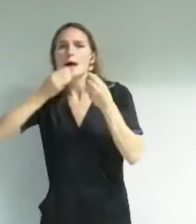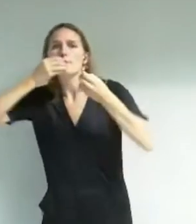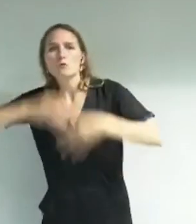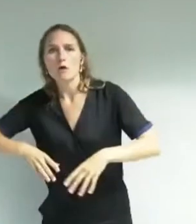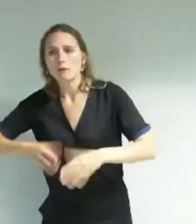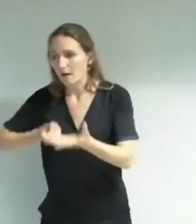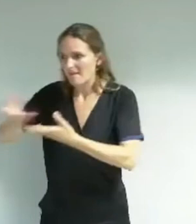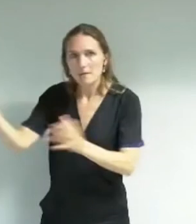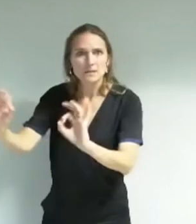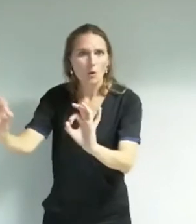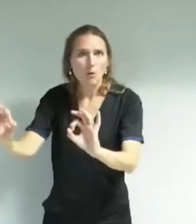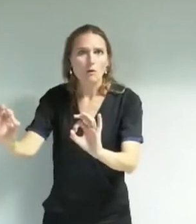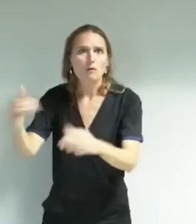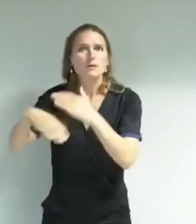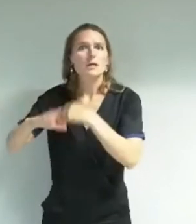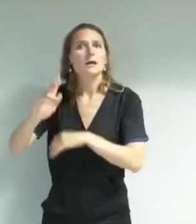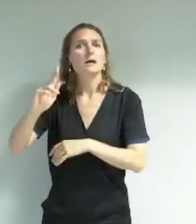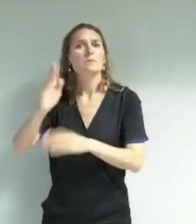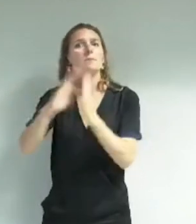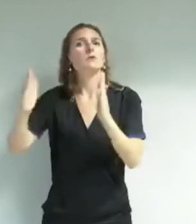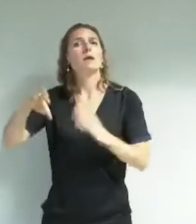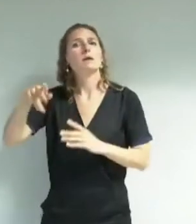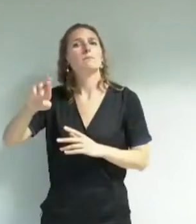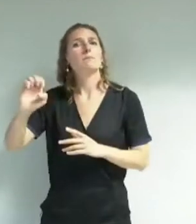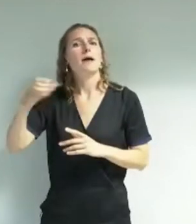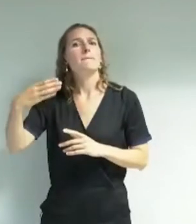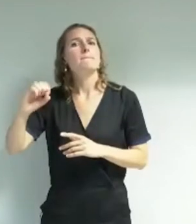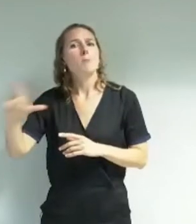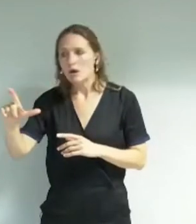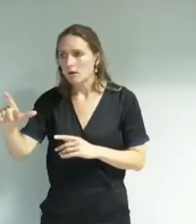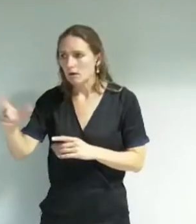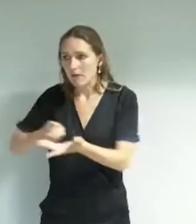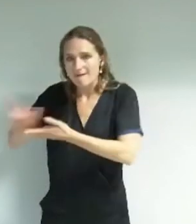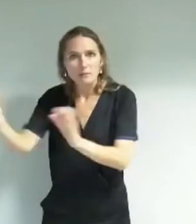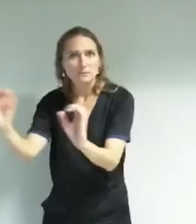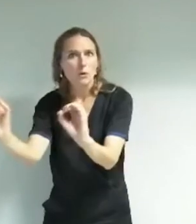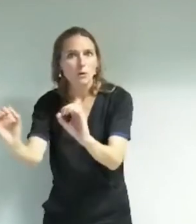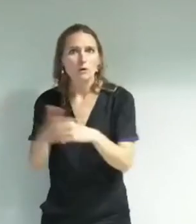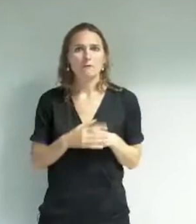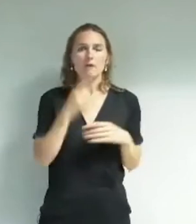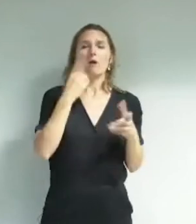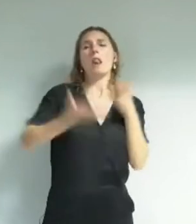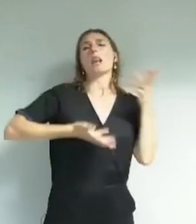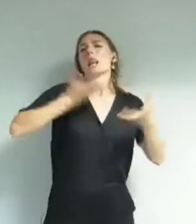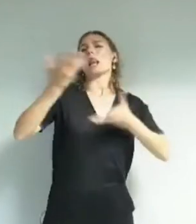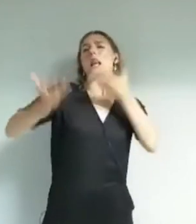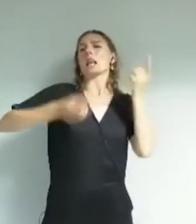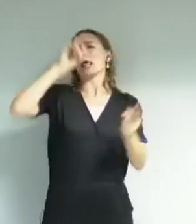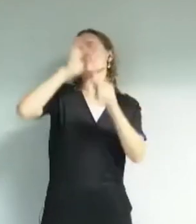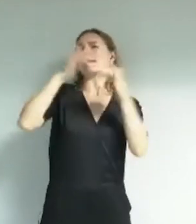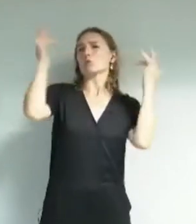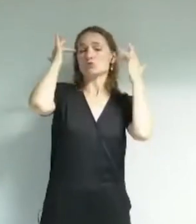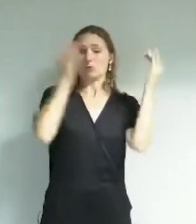Donc votre logoré verbal n'a aucun rapport avec la réalité. Je me demande si Mme L'Heureux a lu